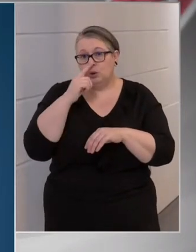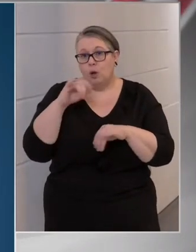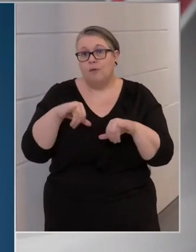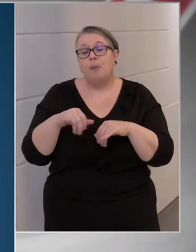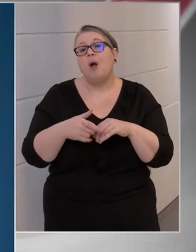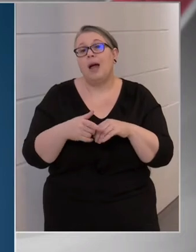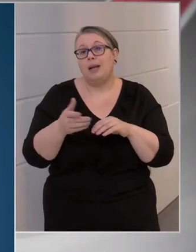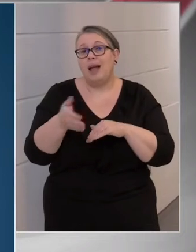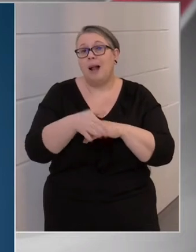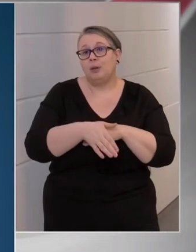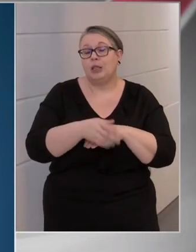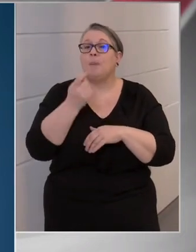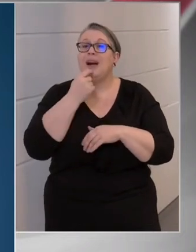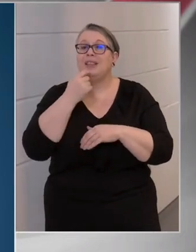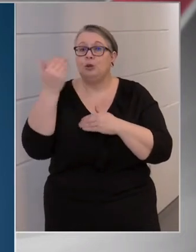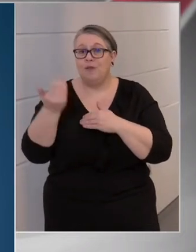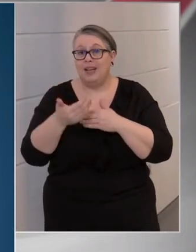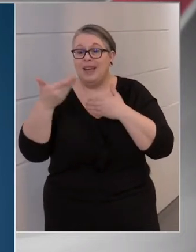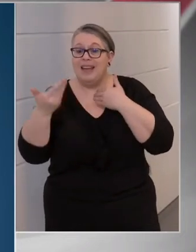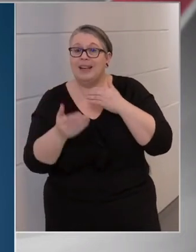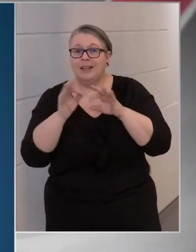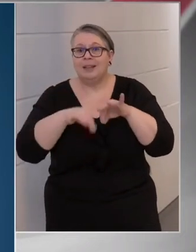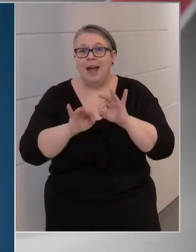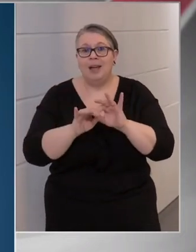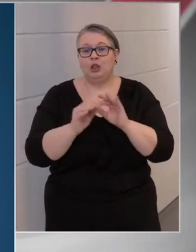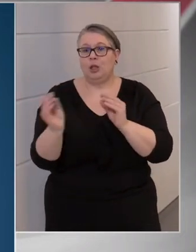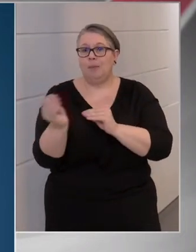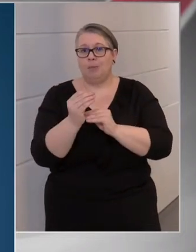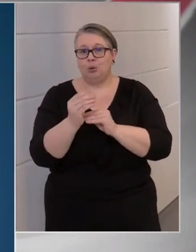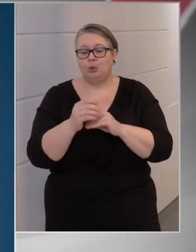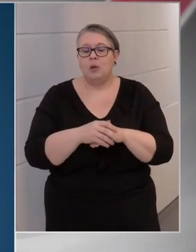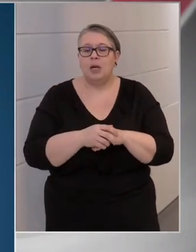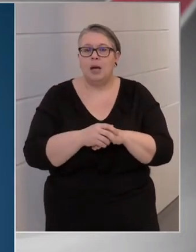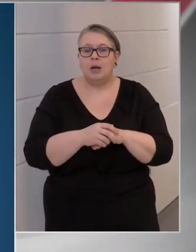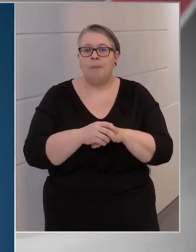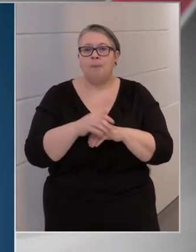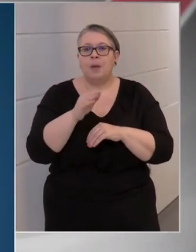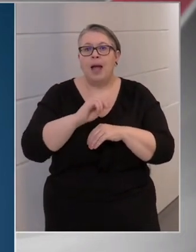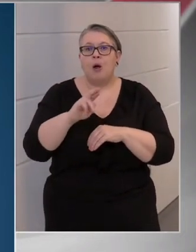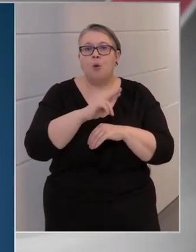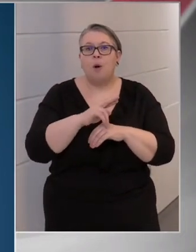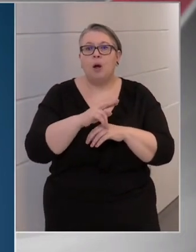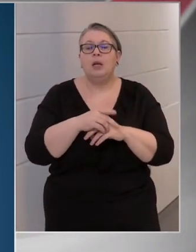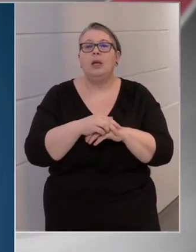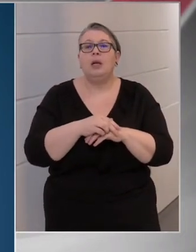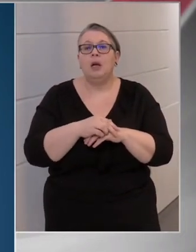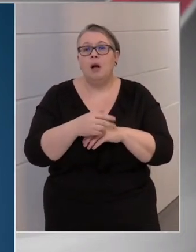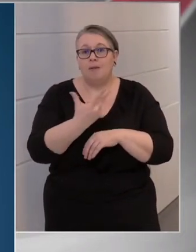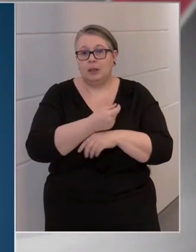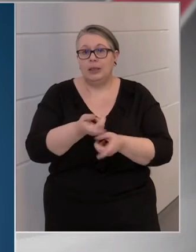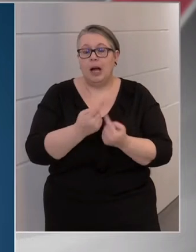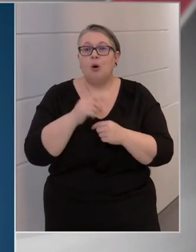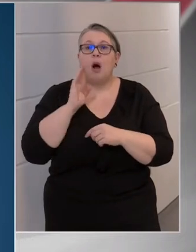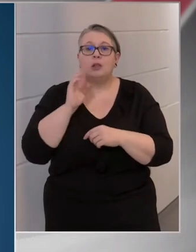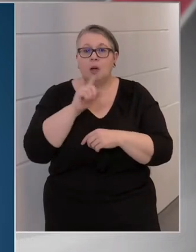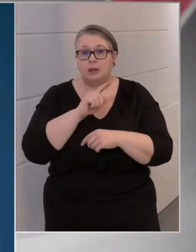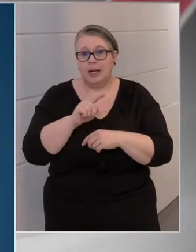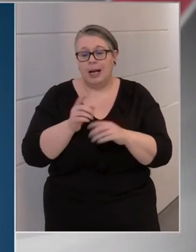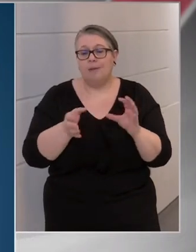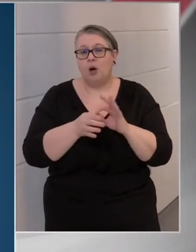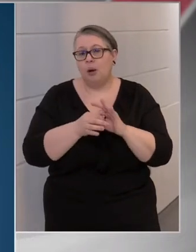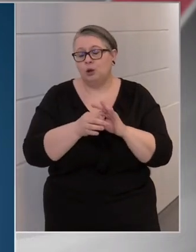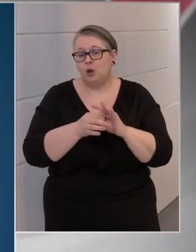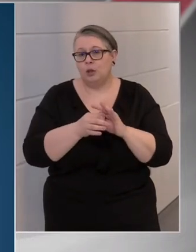ígéretük szerint március végéig teljes egészében behozzák. Az európai vakcinák közül az AstraZeneca-val